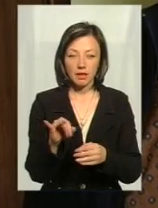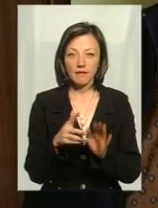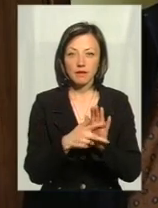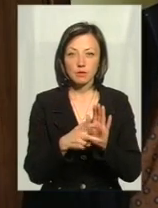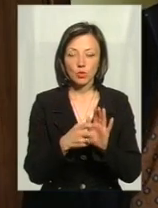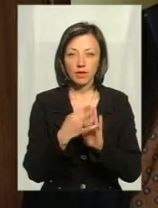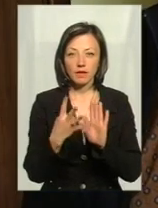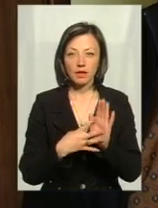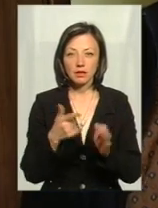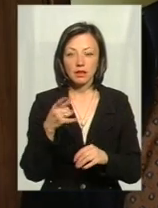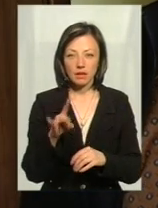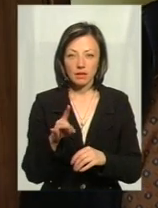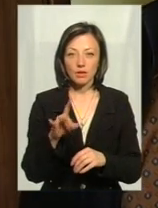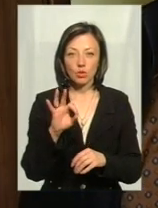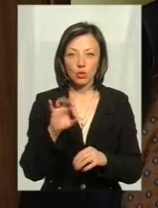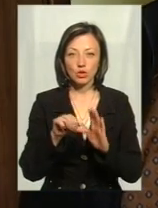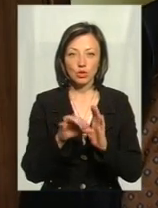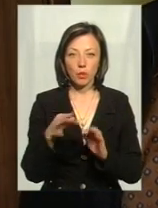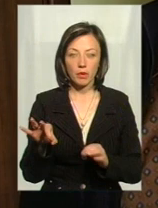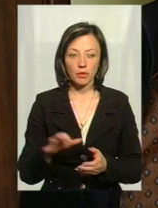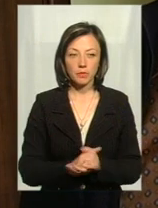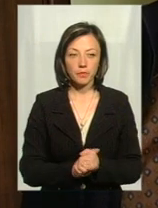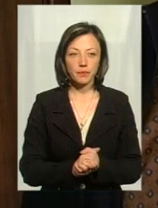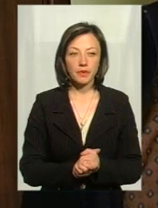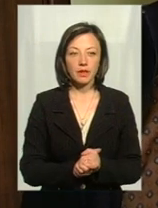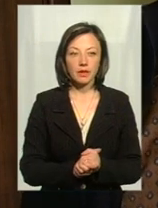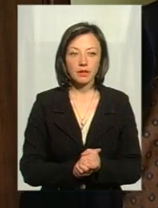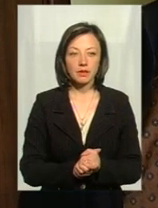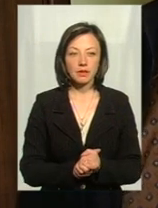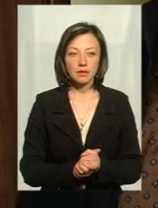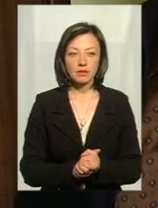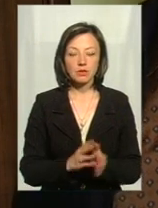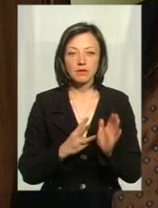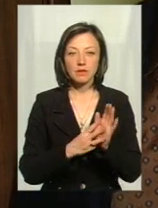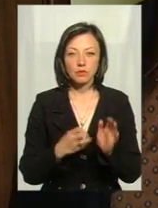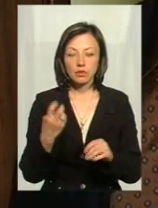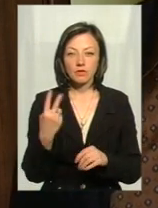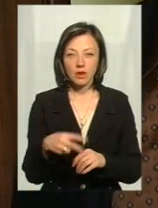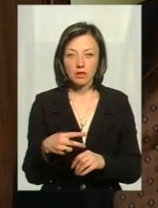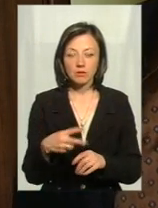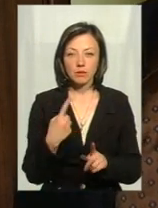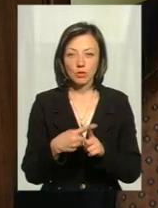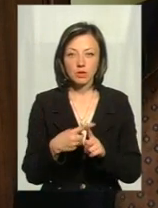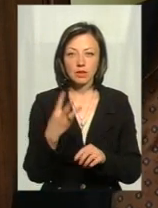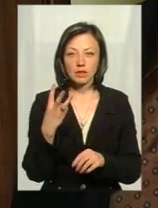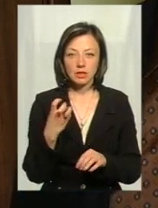819 гривень 0,6 копійок. Заокруглено це в нас, виходить, 820 плюс